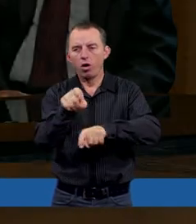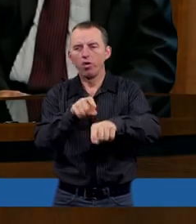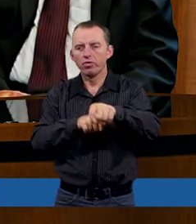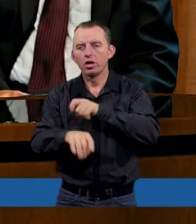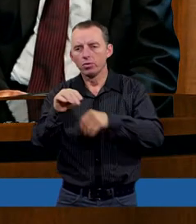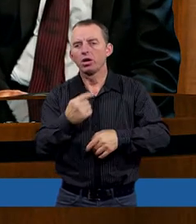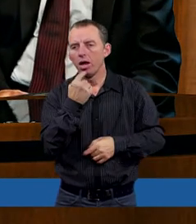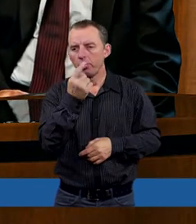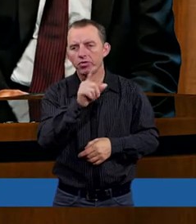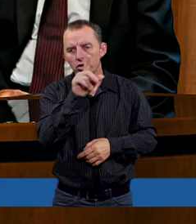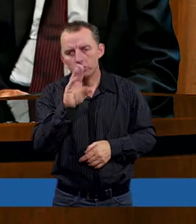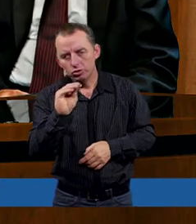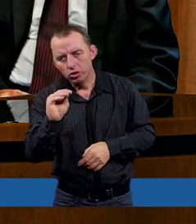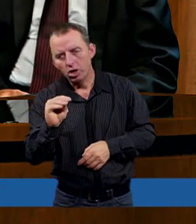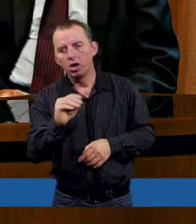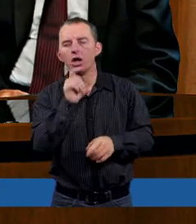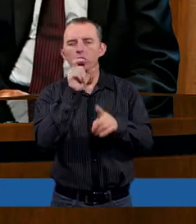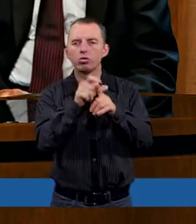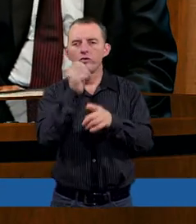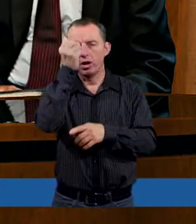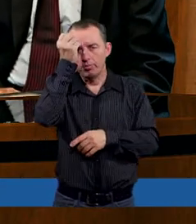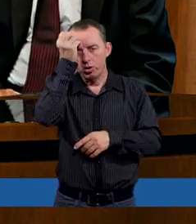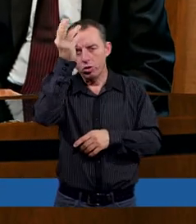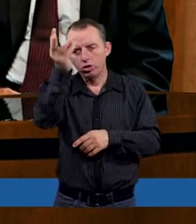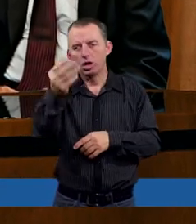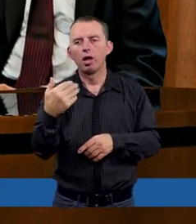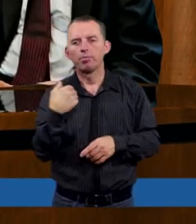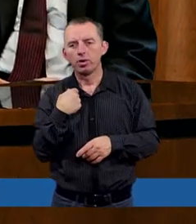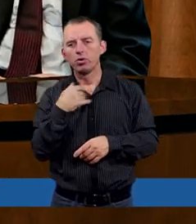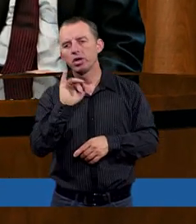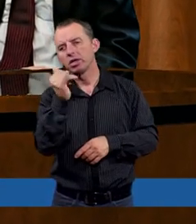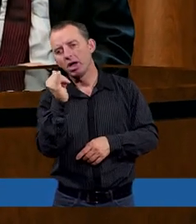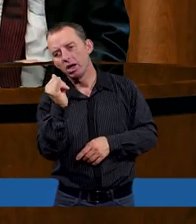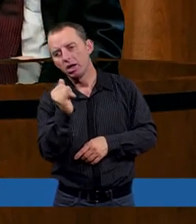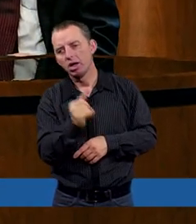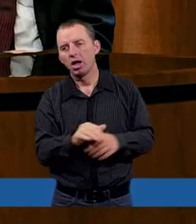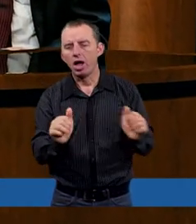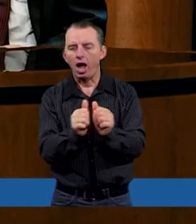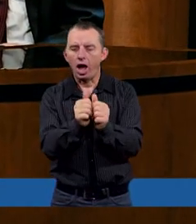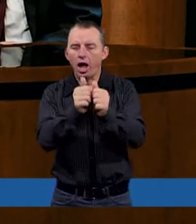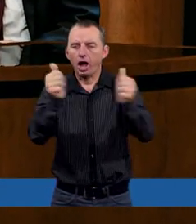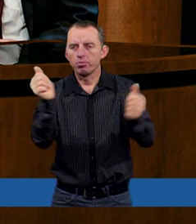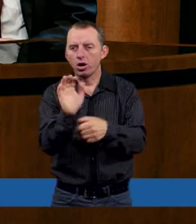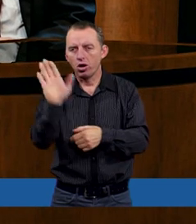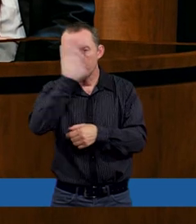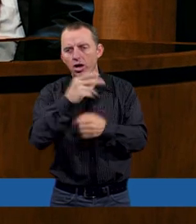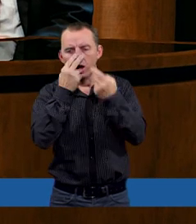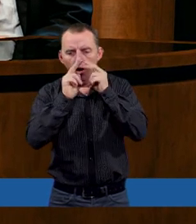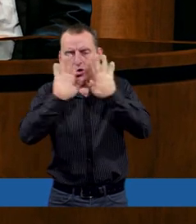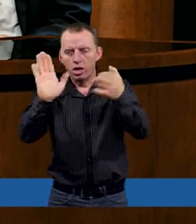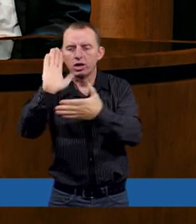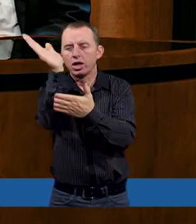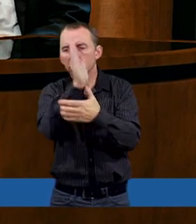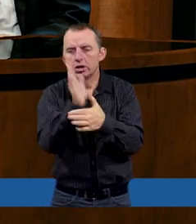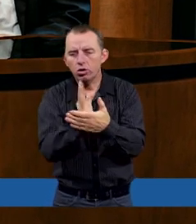Czyli można powiedzieć, że te słowa Mojżesza były jak apel Boga o okazanie